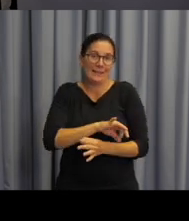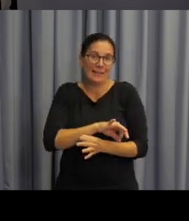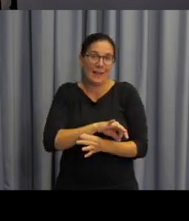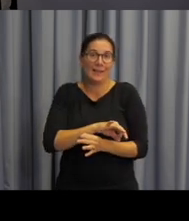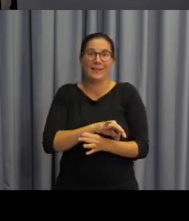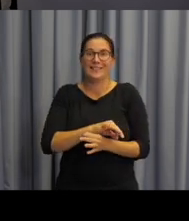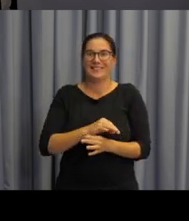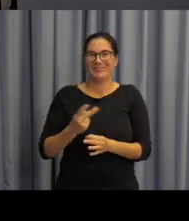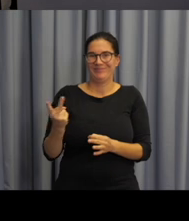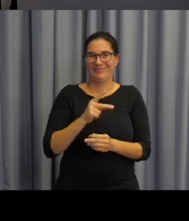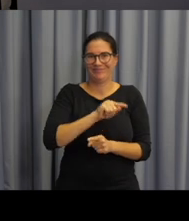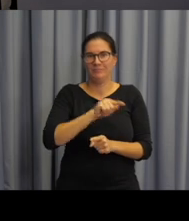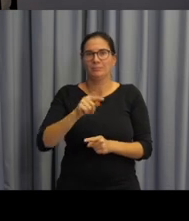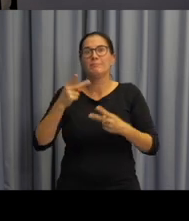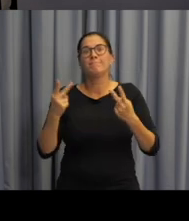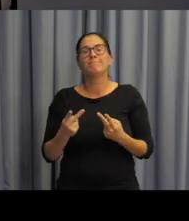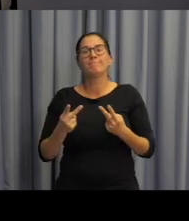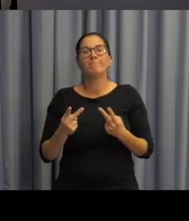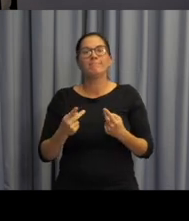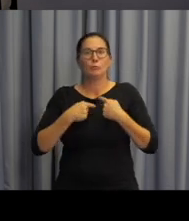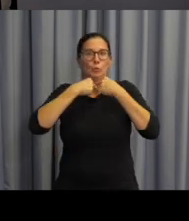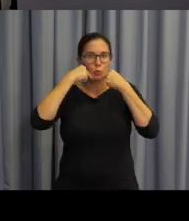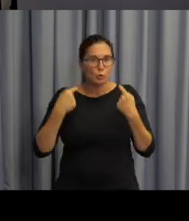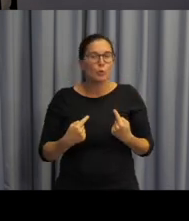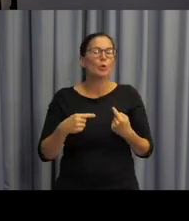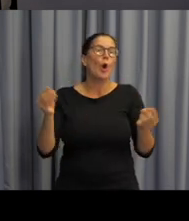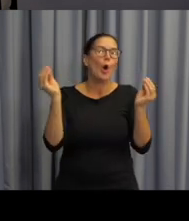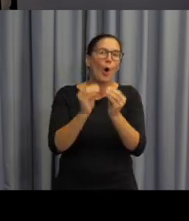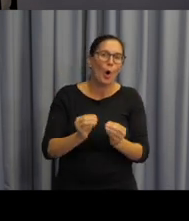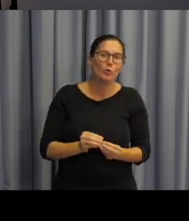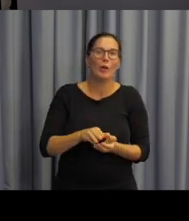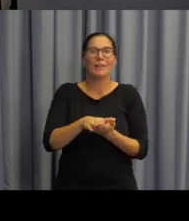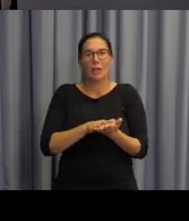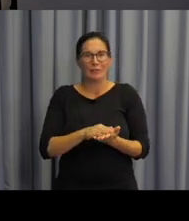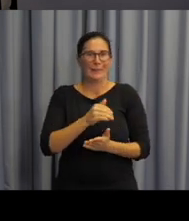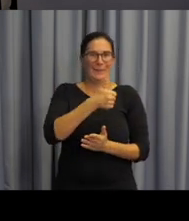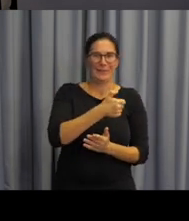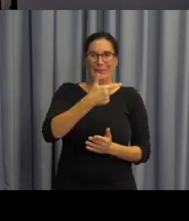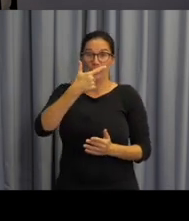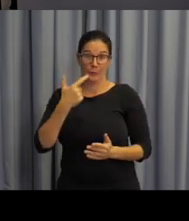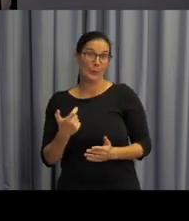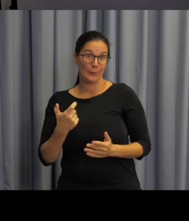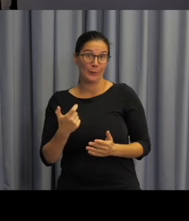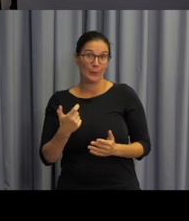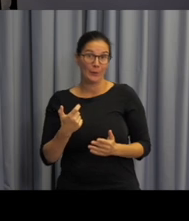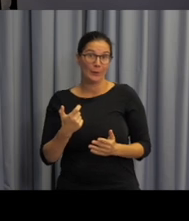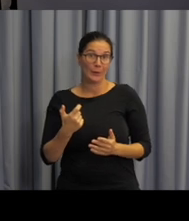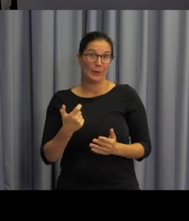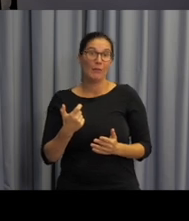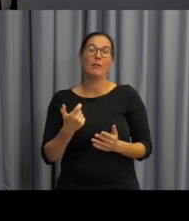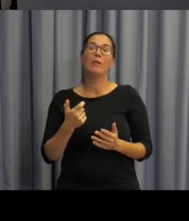V rámci těchto dvoupilotních částí první a druhé vznikly